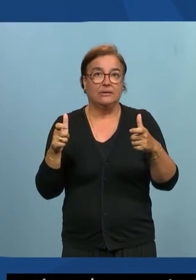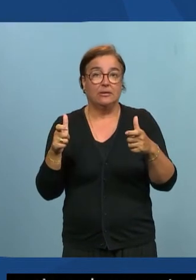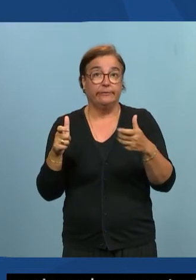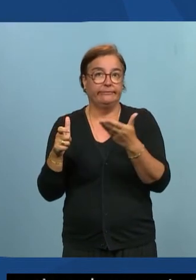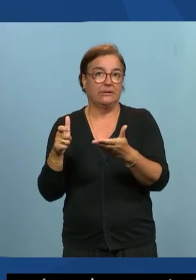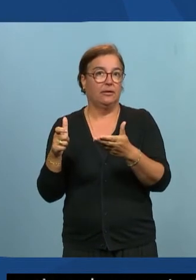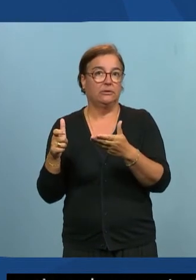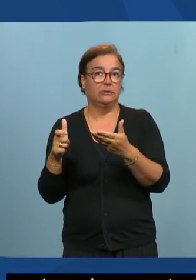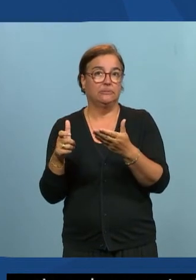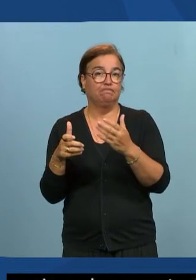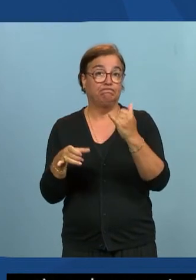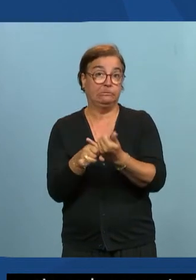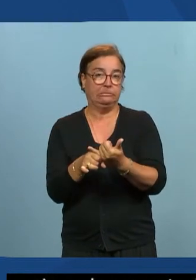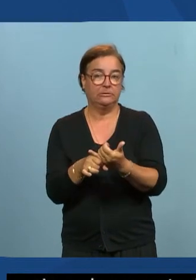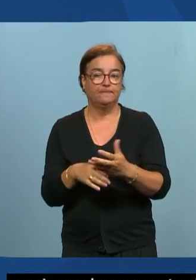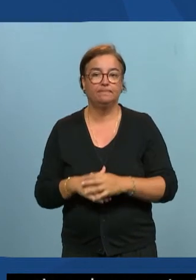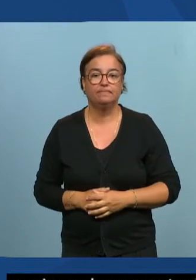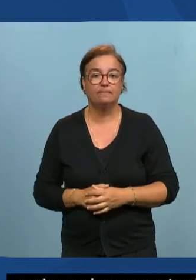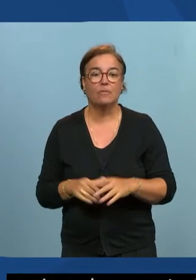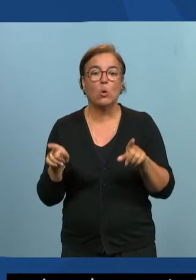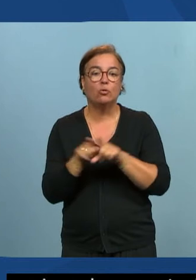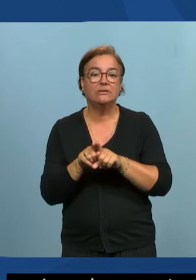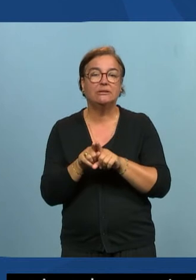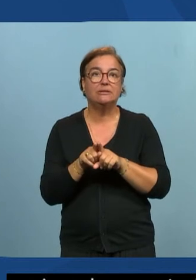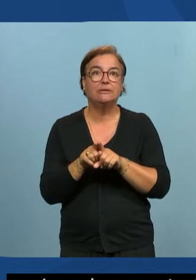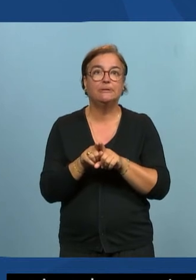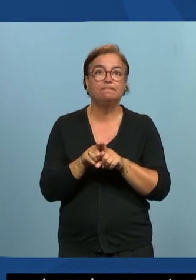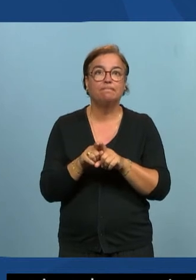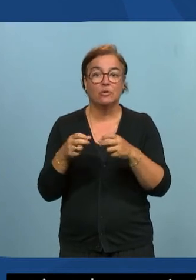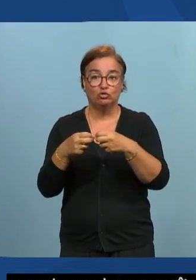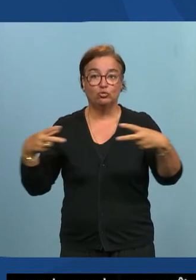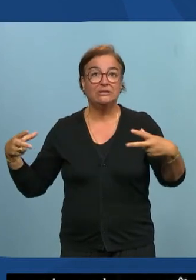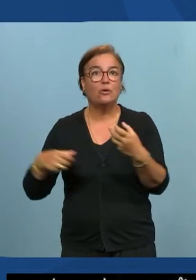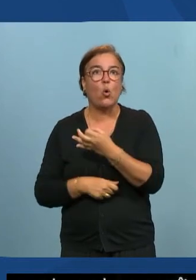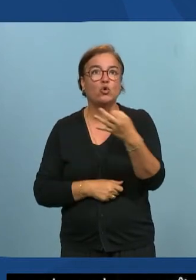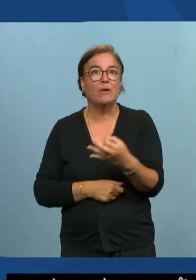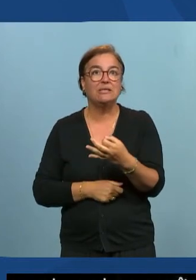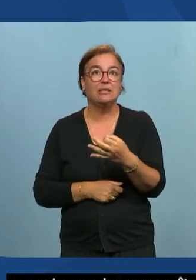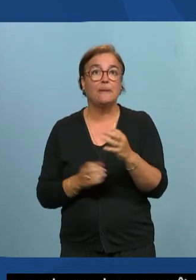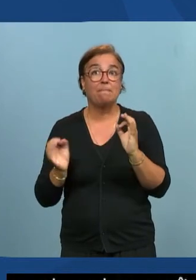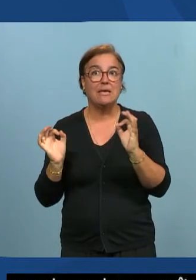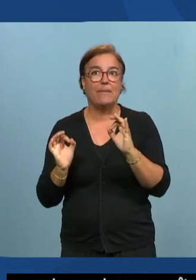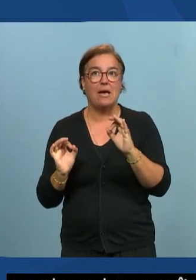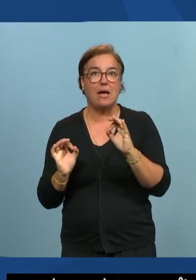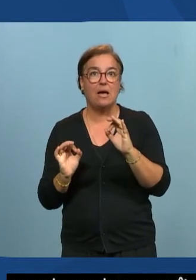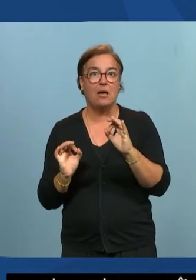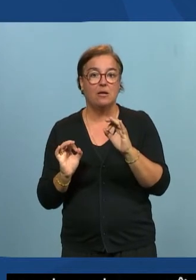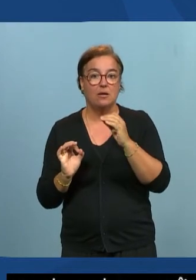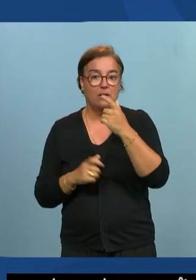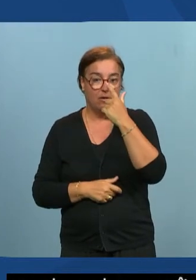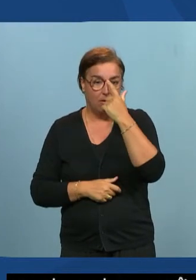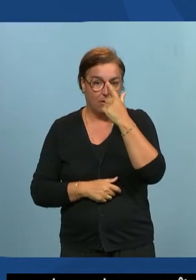on a aussi des accents moi on me comprend pas en sous-titres automatiques mais on ne comprend pas mon accent de sonde